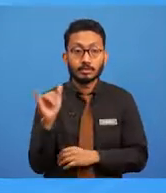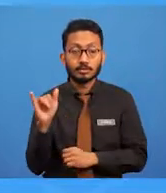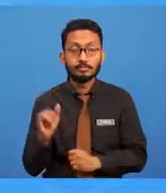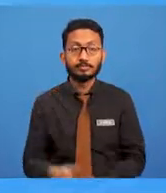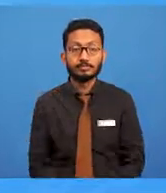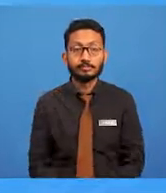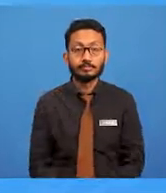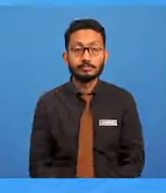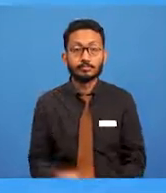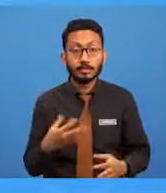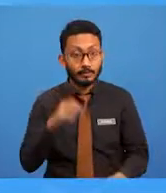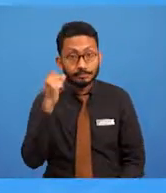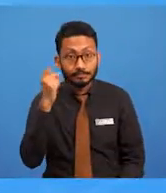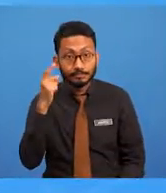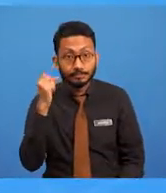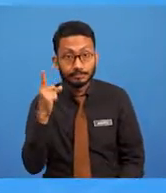raster tadi?